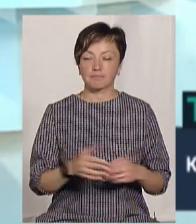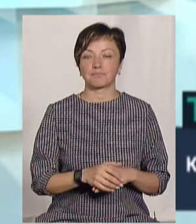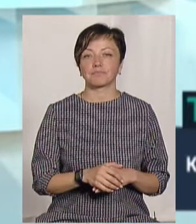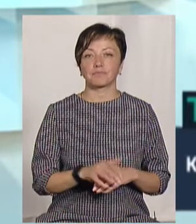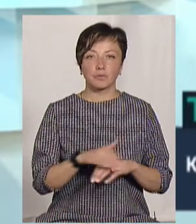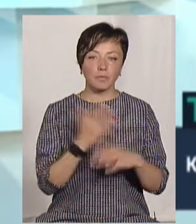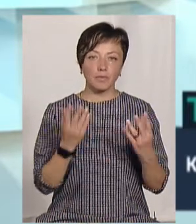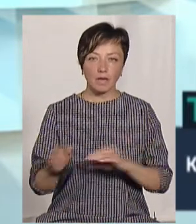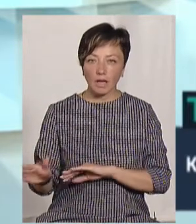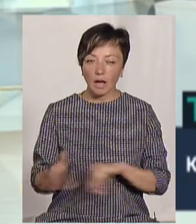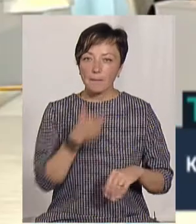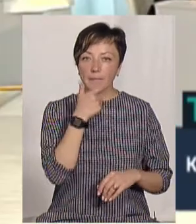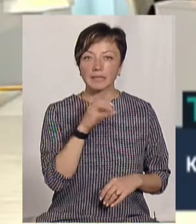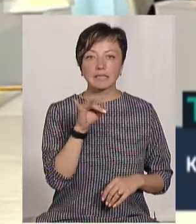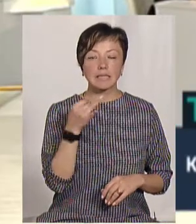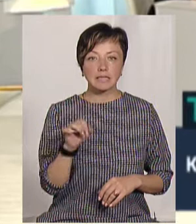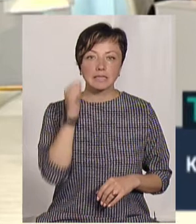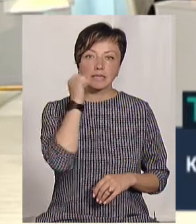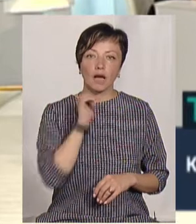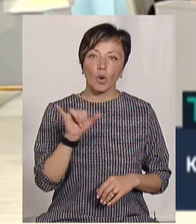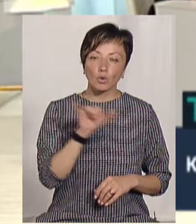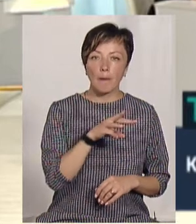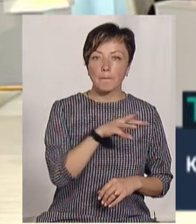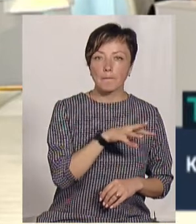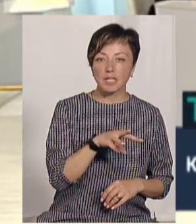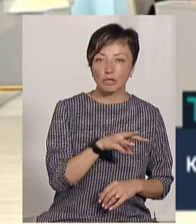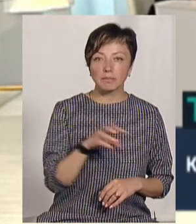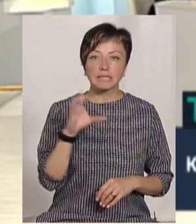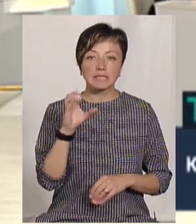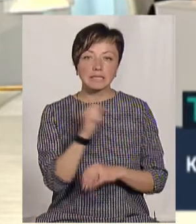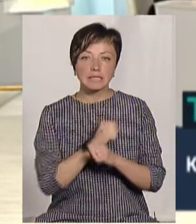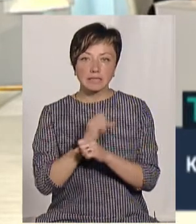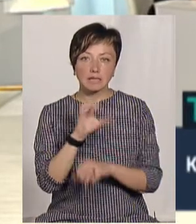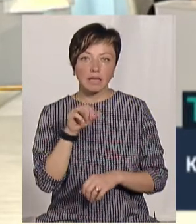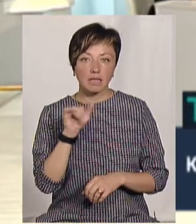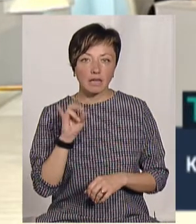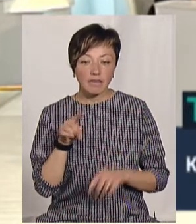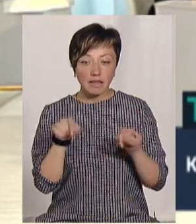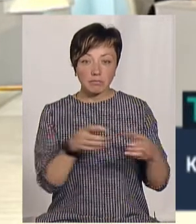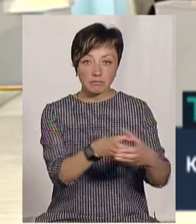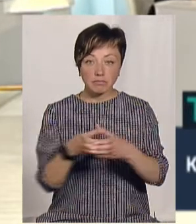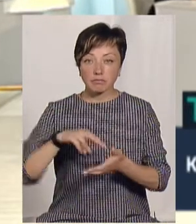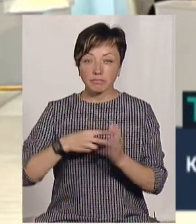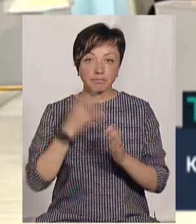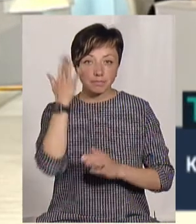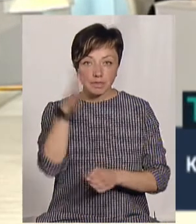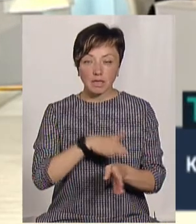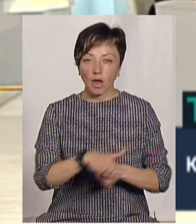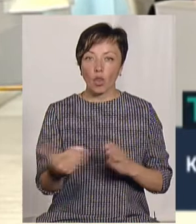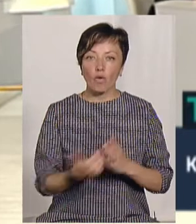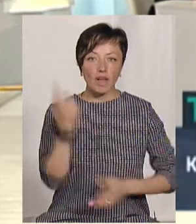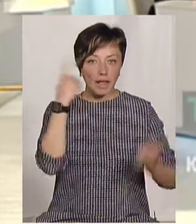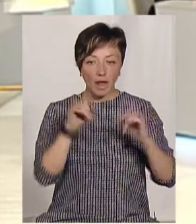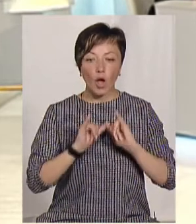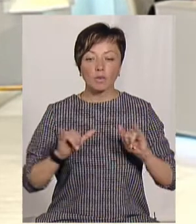Пане Сергію, Староушицька, Меджибіська і Сатанівська саме у цих громадах планували реалізувати нові ідеї розвитку місцевого